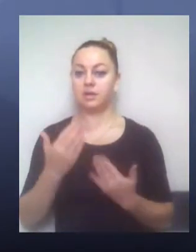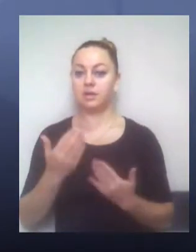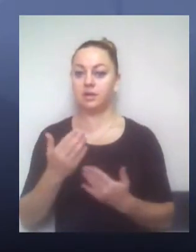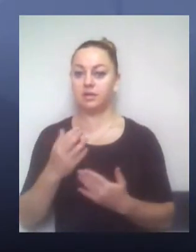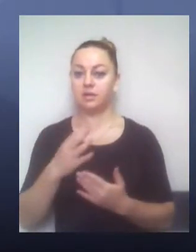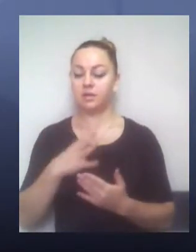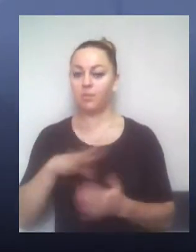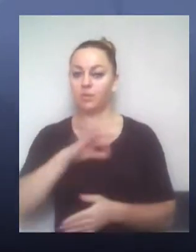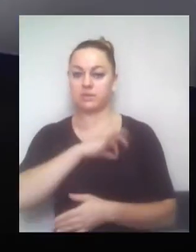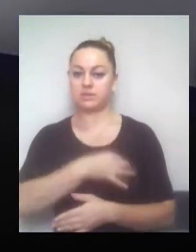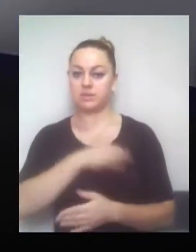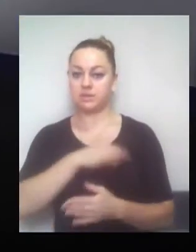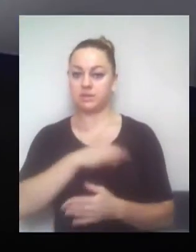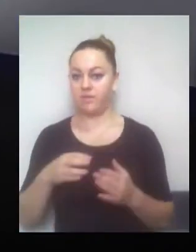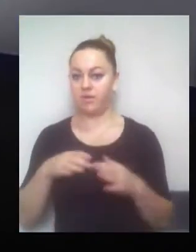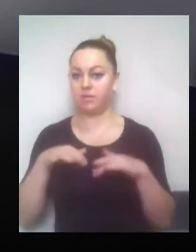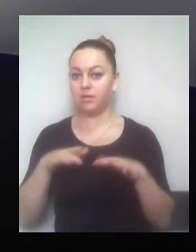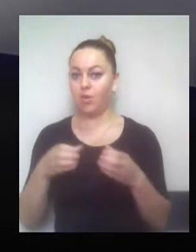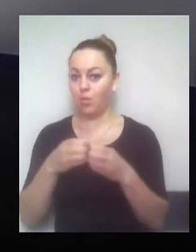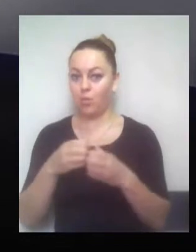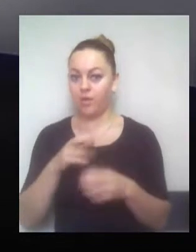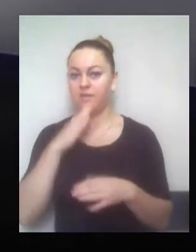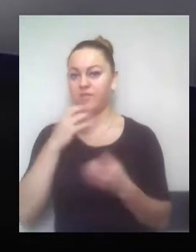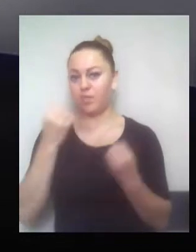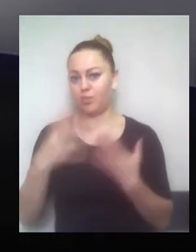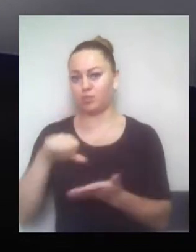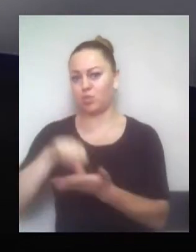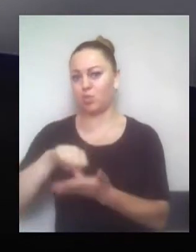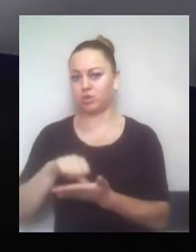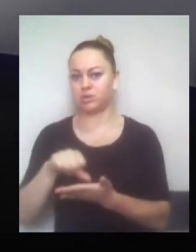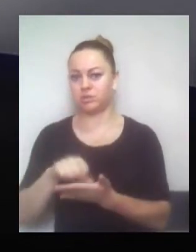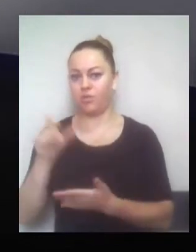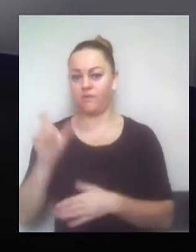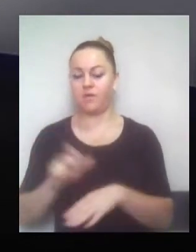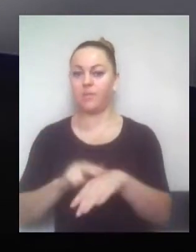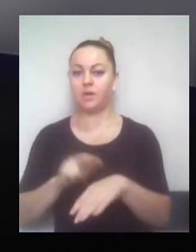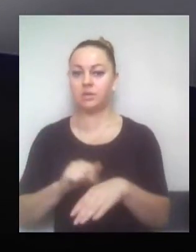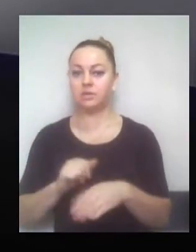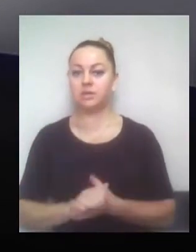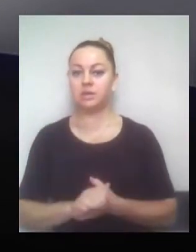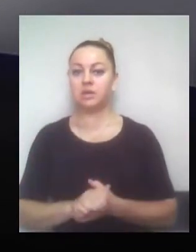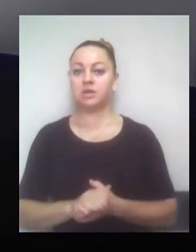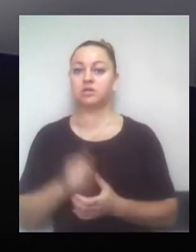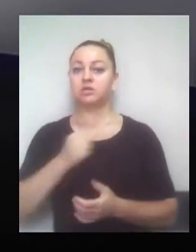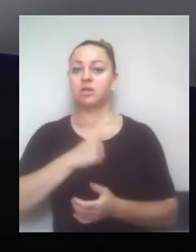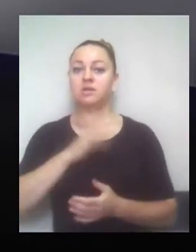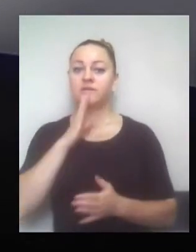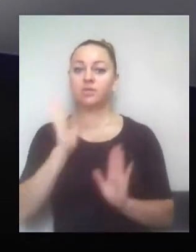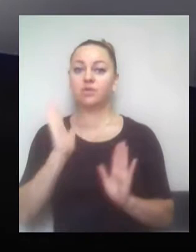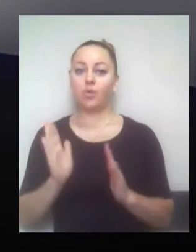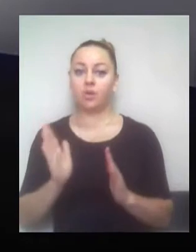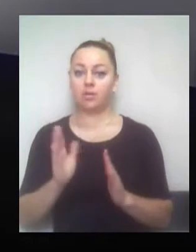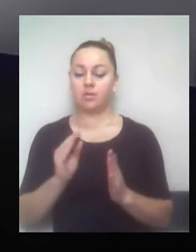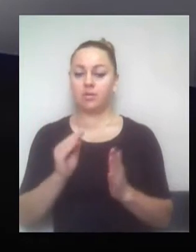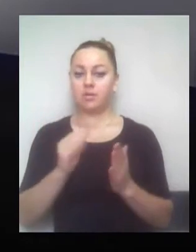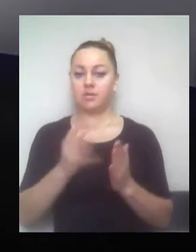група, а просто как бы на участке участковий наш. К сожалению, она только взяла от мене